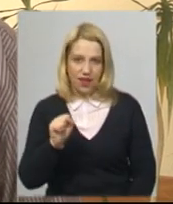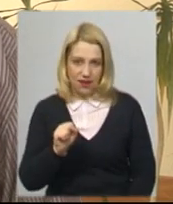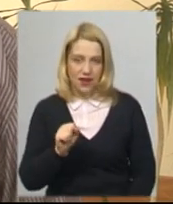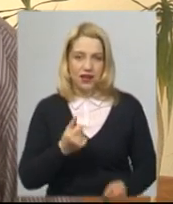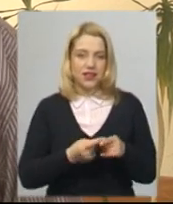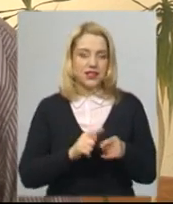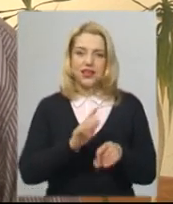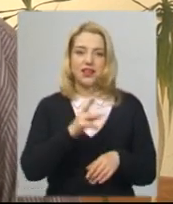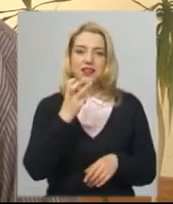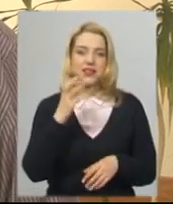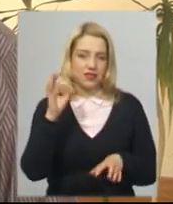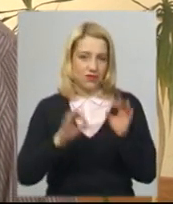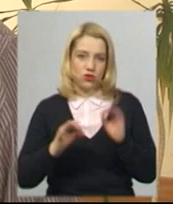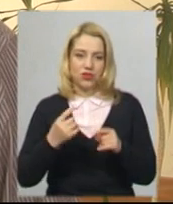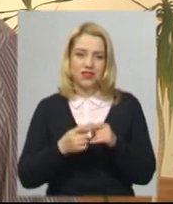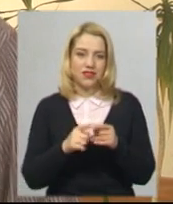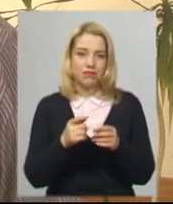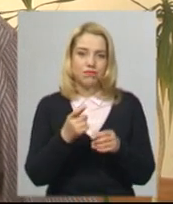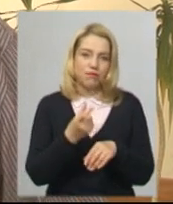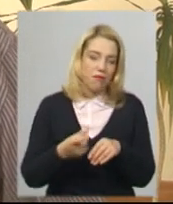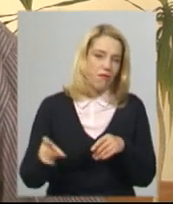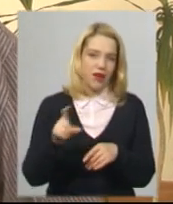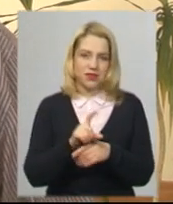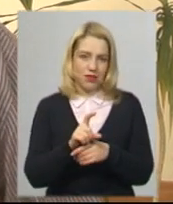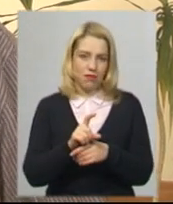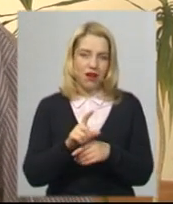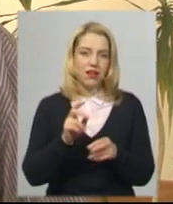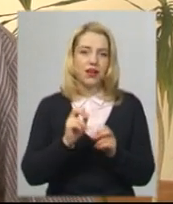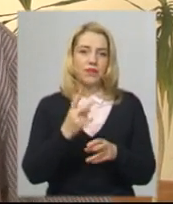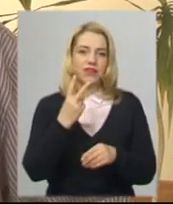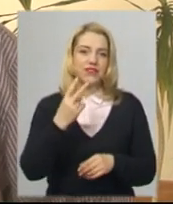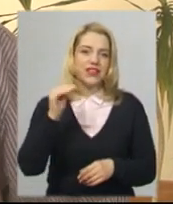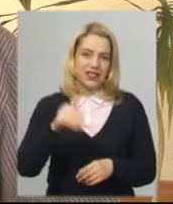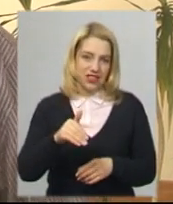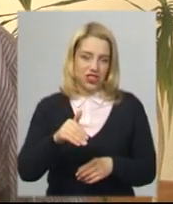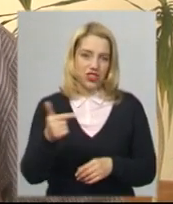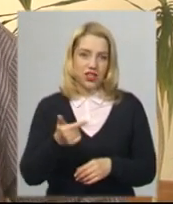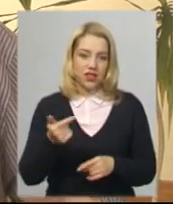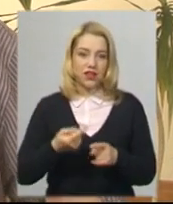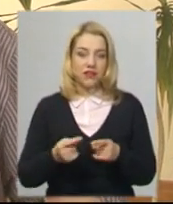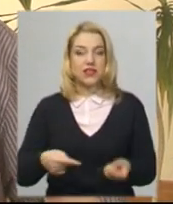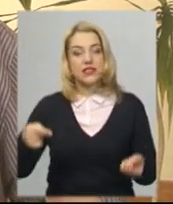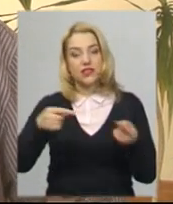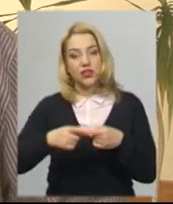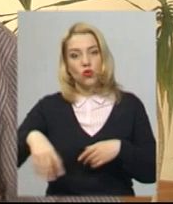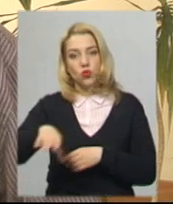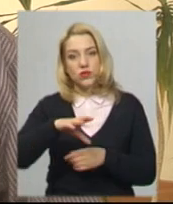максимальна – це 2 тисячі гривень. Тому що, згідно тих всіх наказів